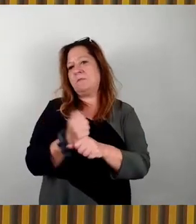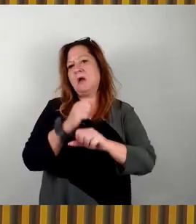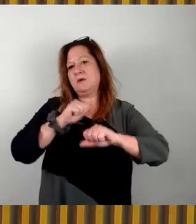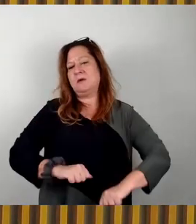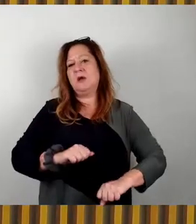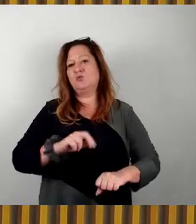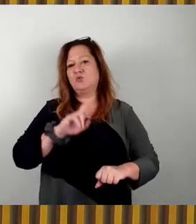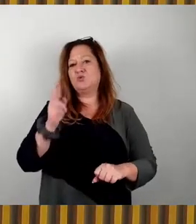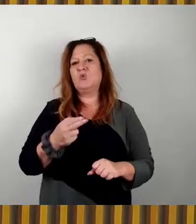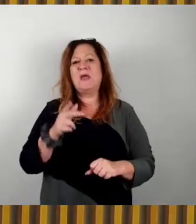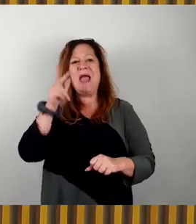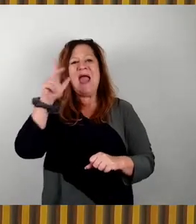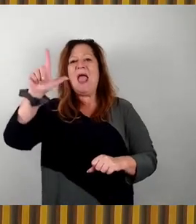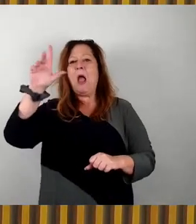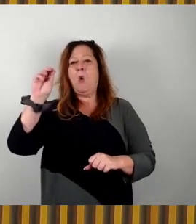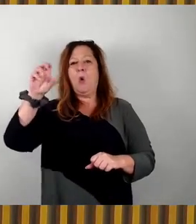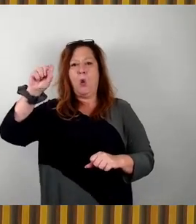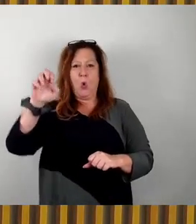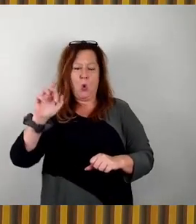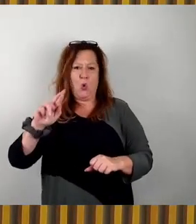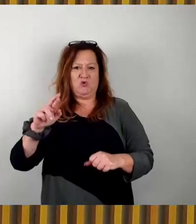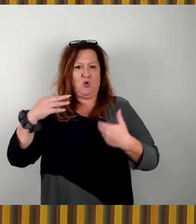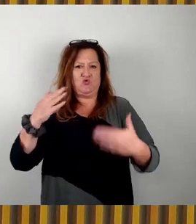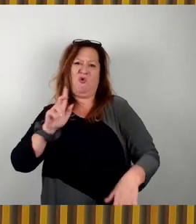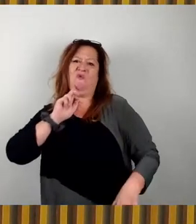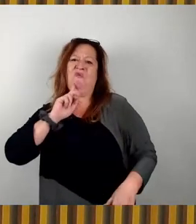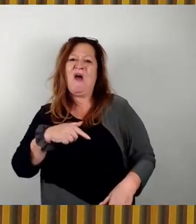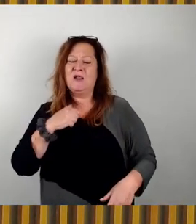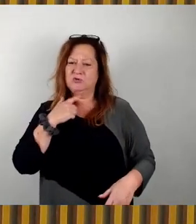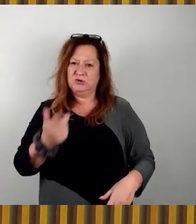Herrn Löser darum, hier nicht solche Falschbehauptungen aufzustellen. Vielen Dank.